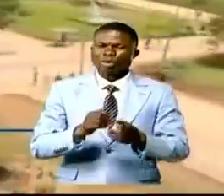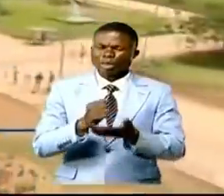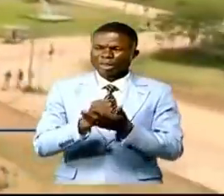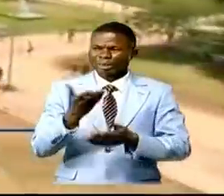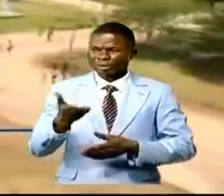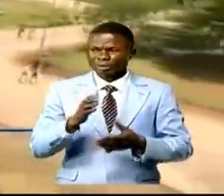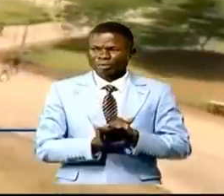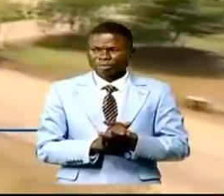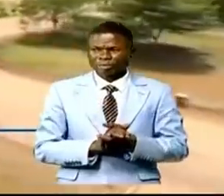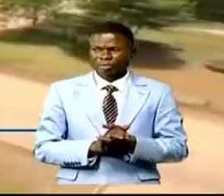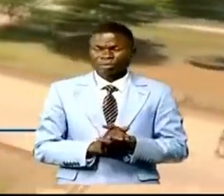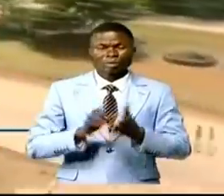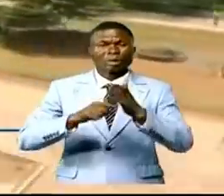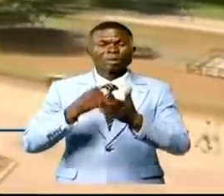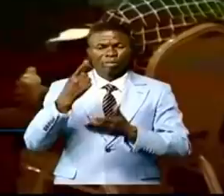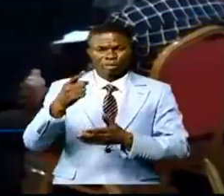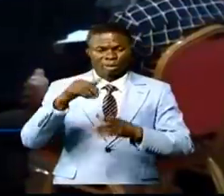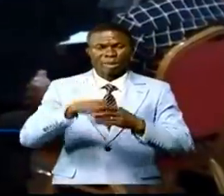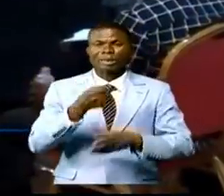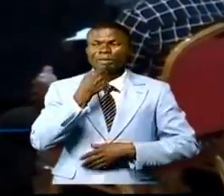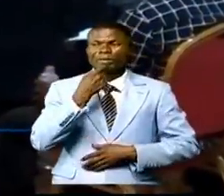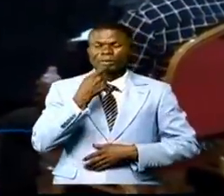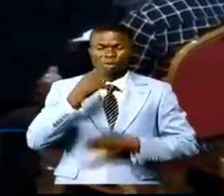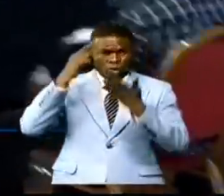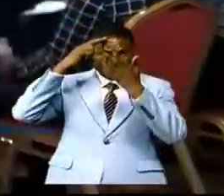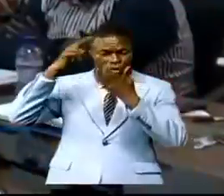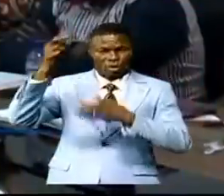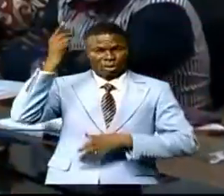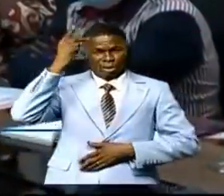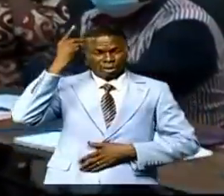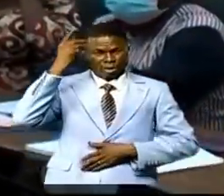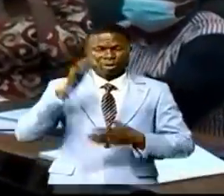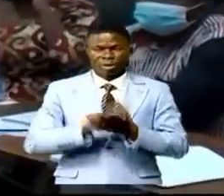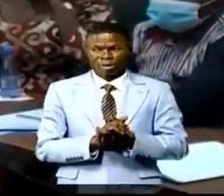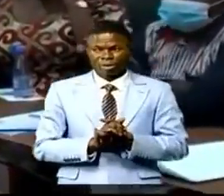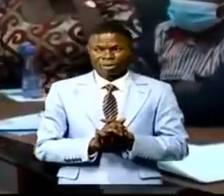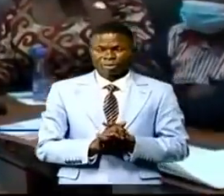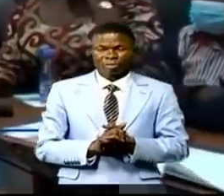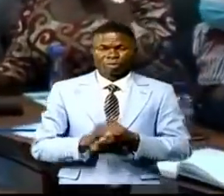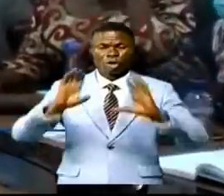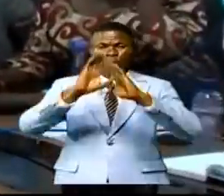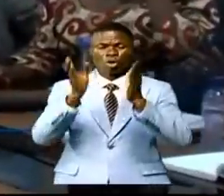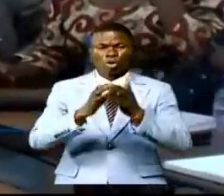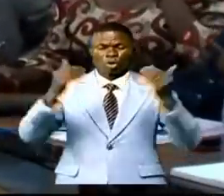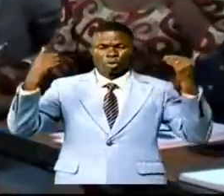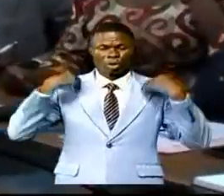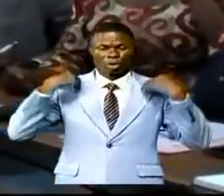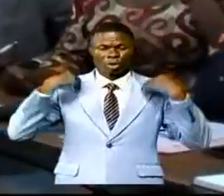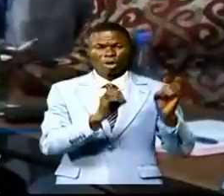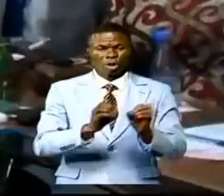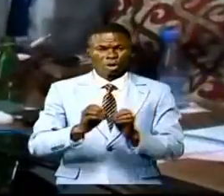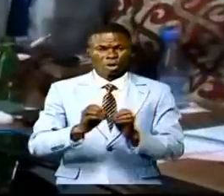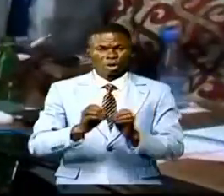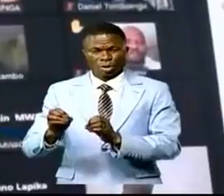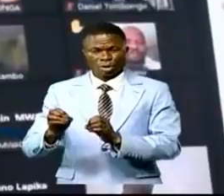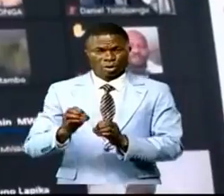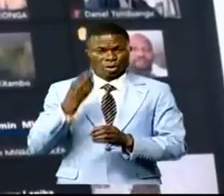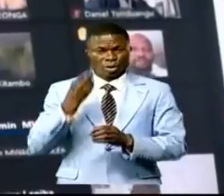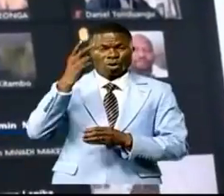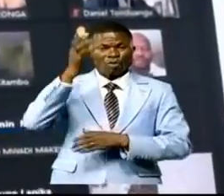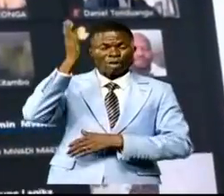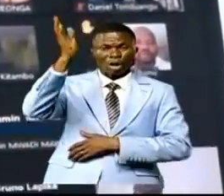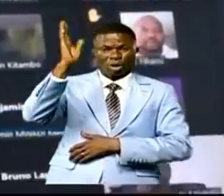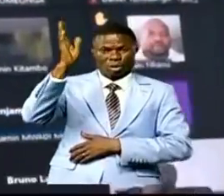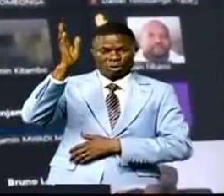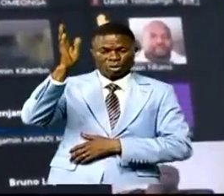c'est une première dans l'histoire de l'université de Kinshasa où le comité de gestion a organisé une visioconférence